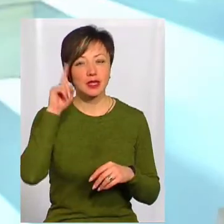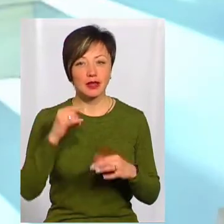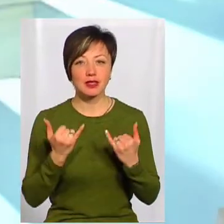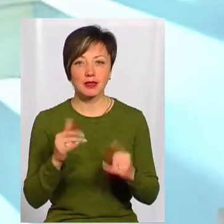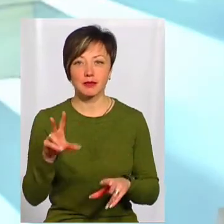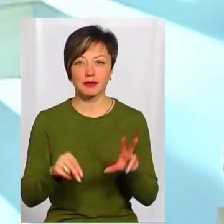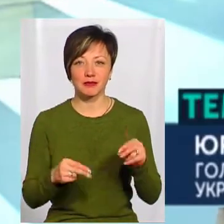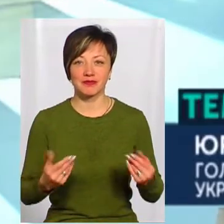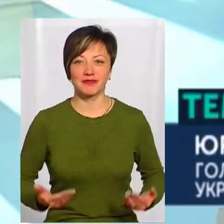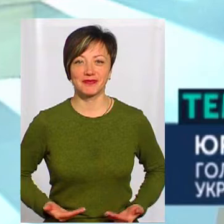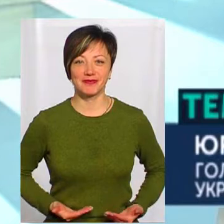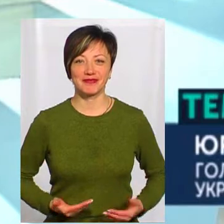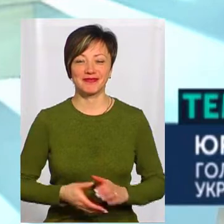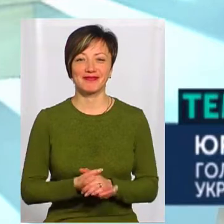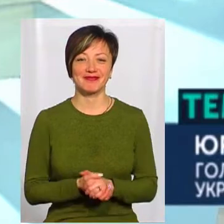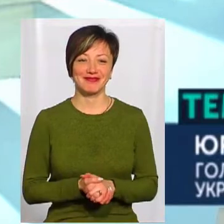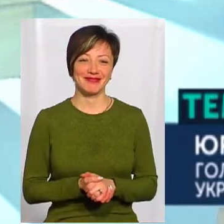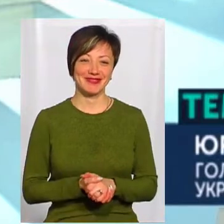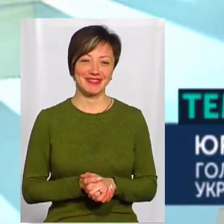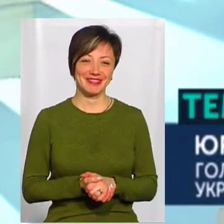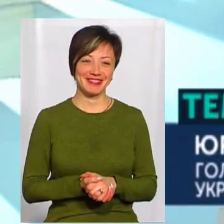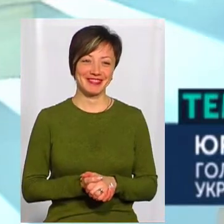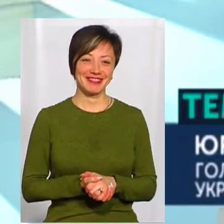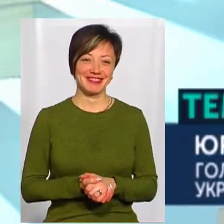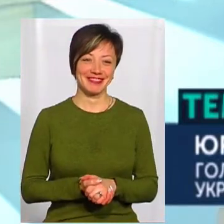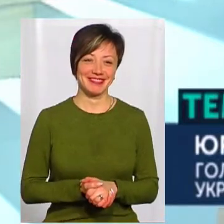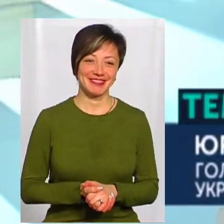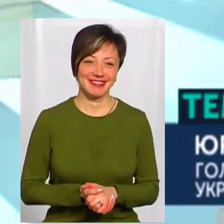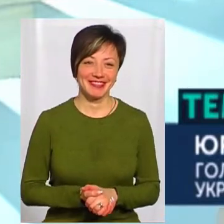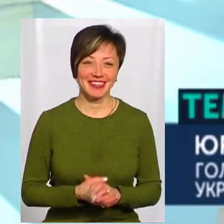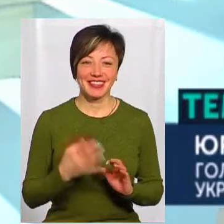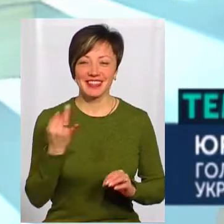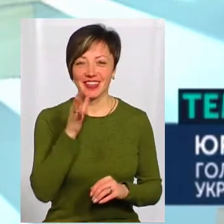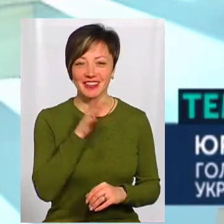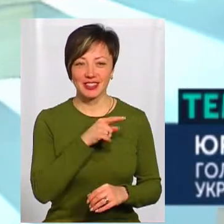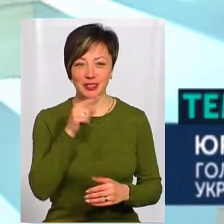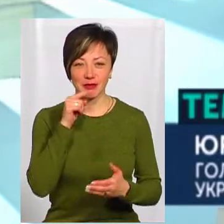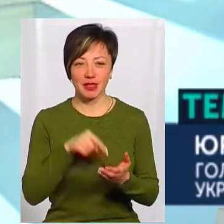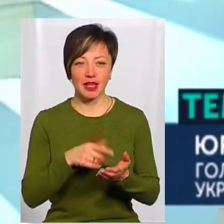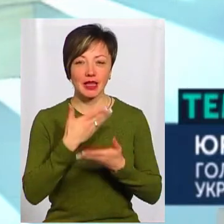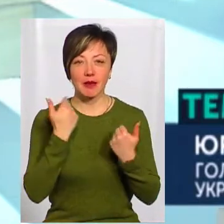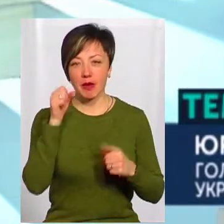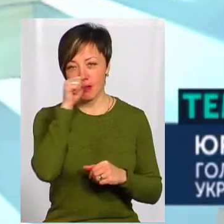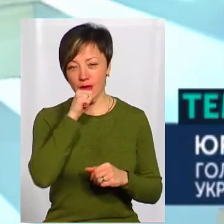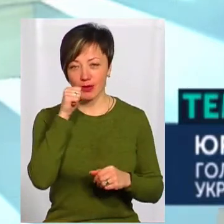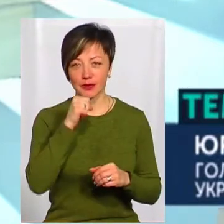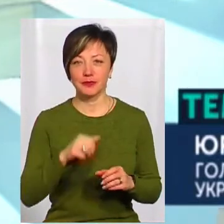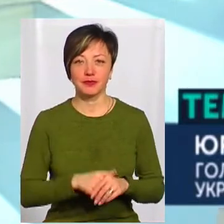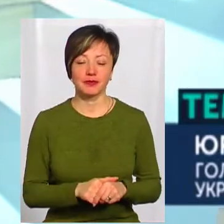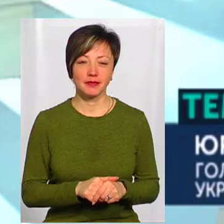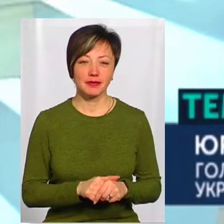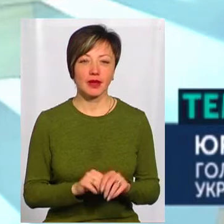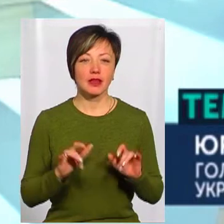знає, хто зараз має шанс вижити. Ви знаєте, ми в такий час, цікаво, потрапили. Ну, нема морозу. Так, тут